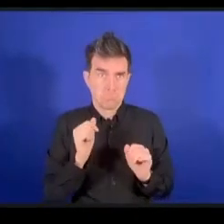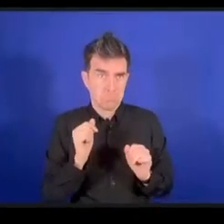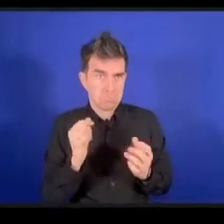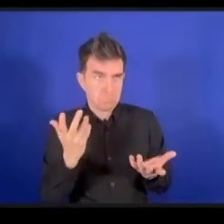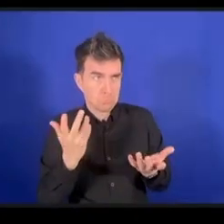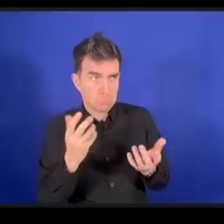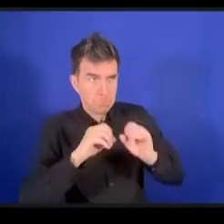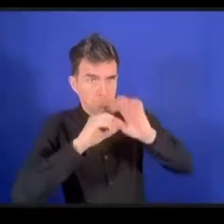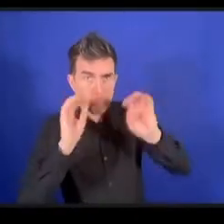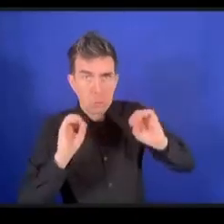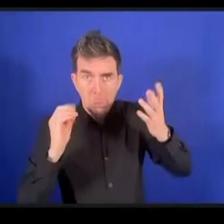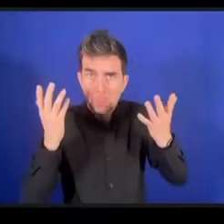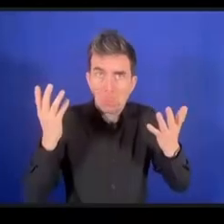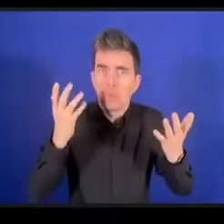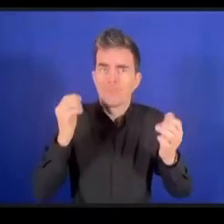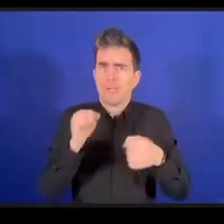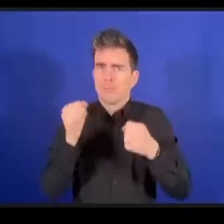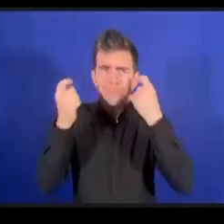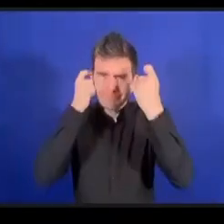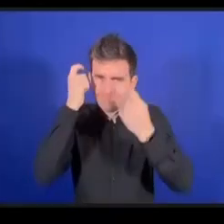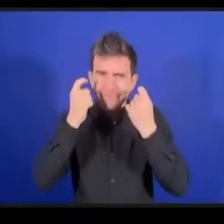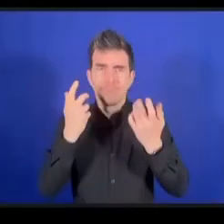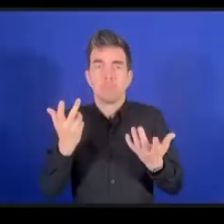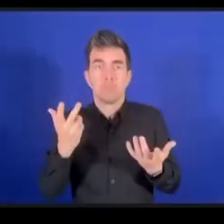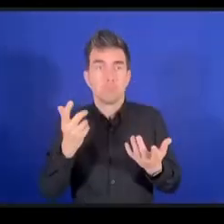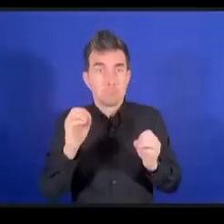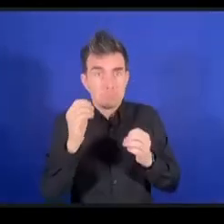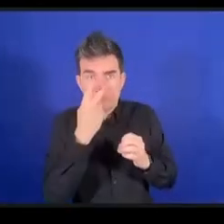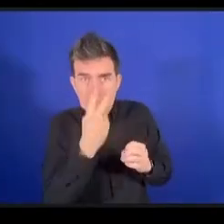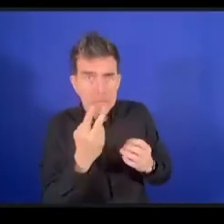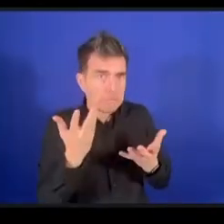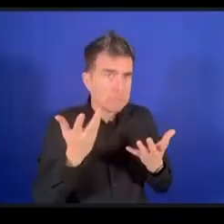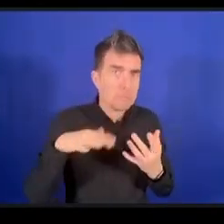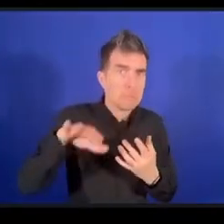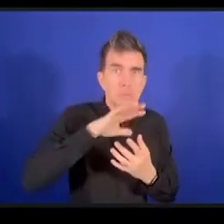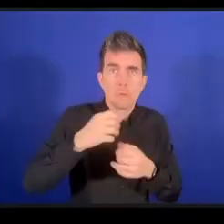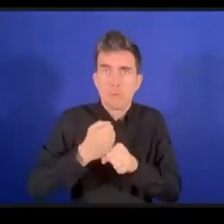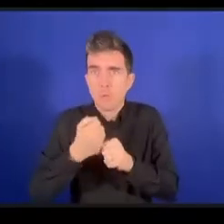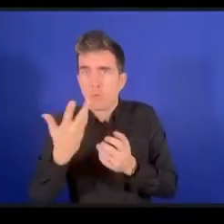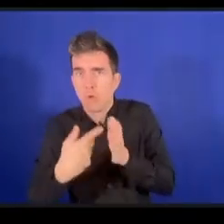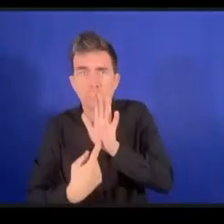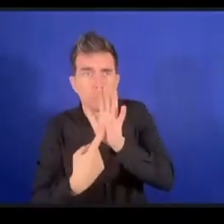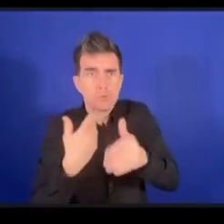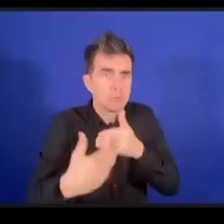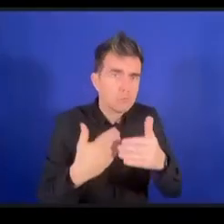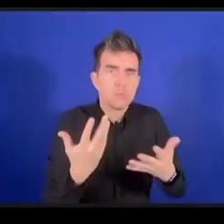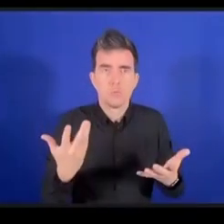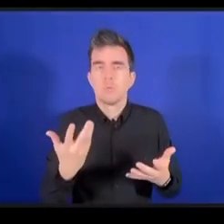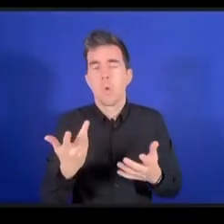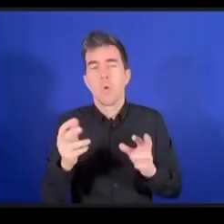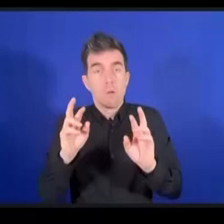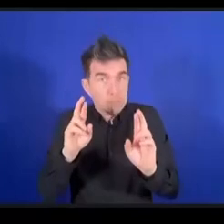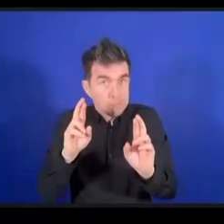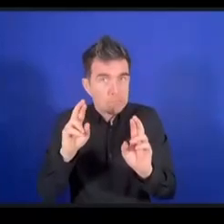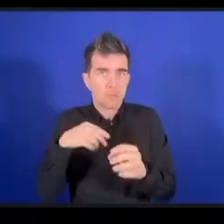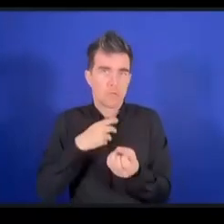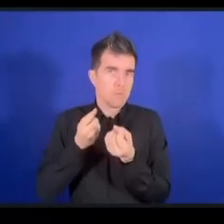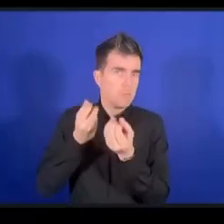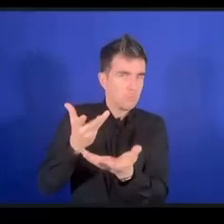لنكن جزءا من الحوار آمل بأن ذلك كان مفيدا الآن